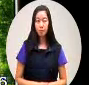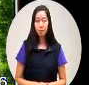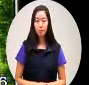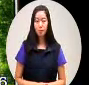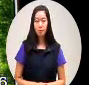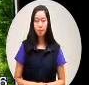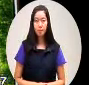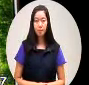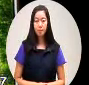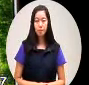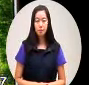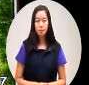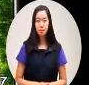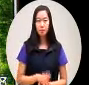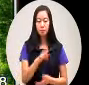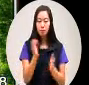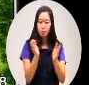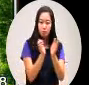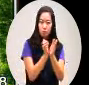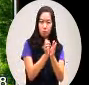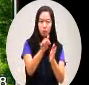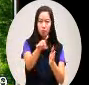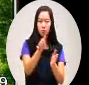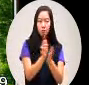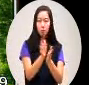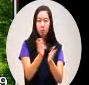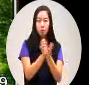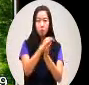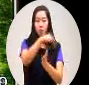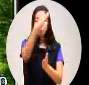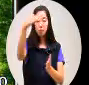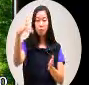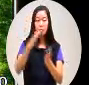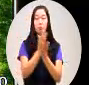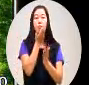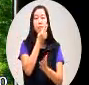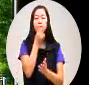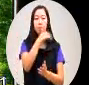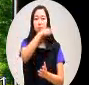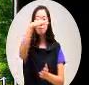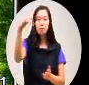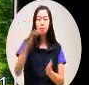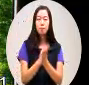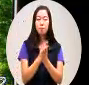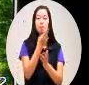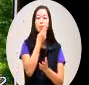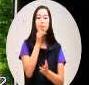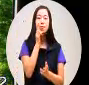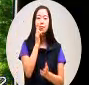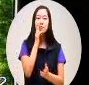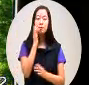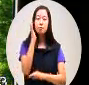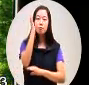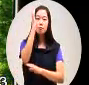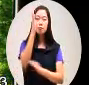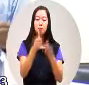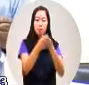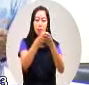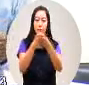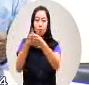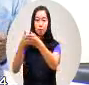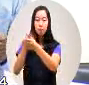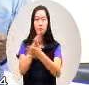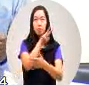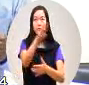月到秦河以上到梅山呢梅子是长得非常的不错那么